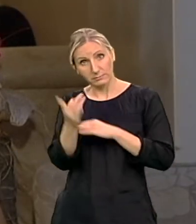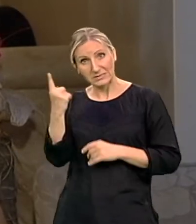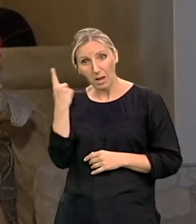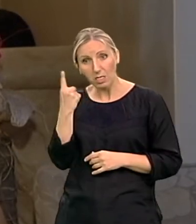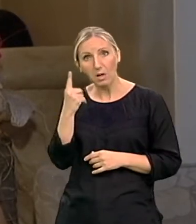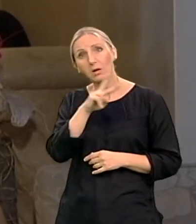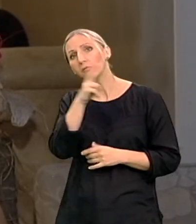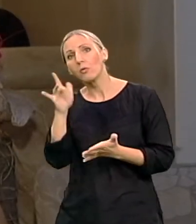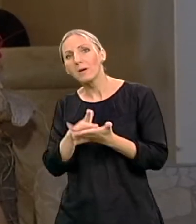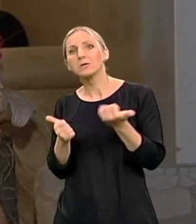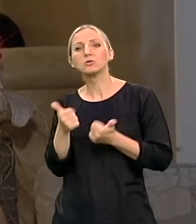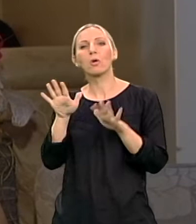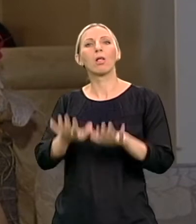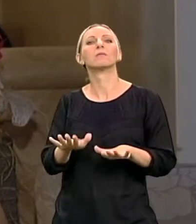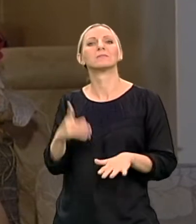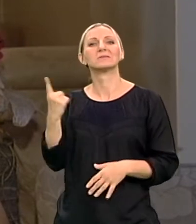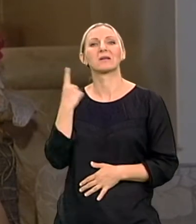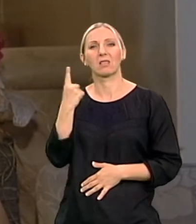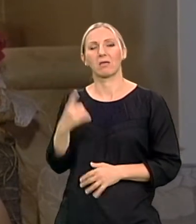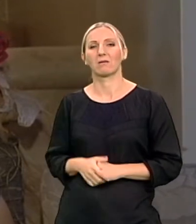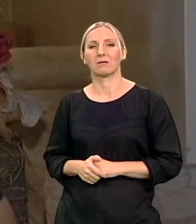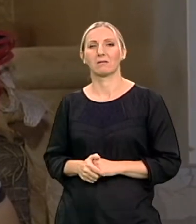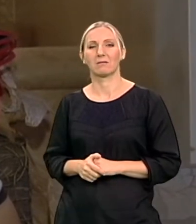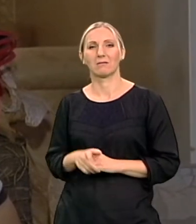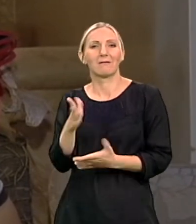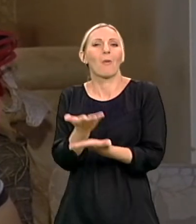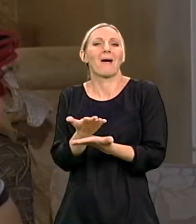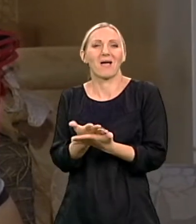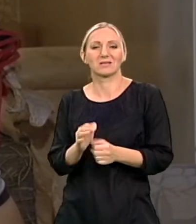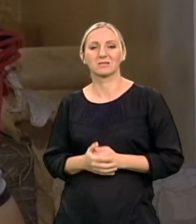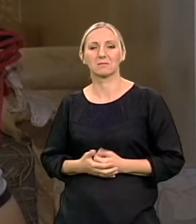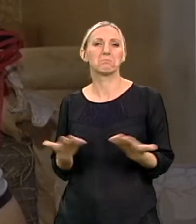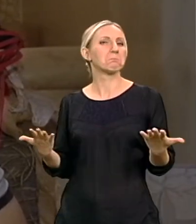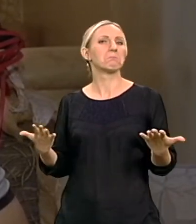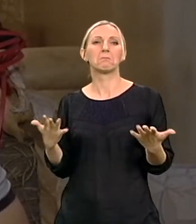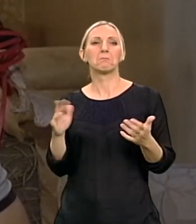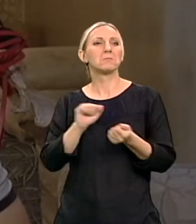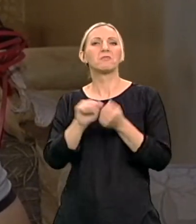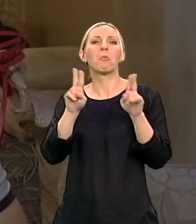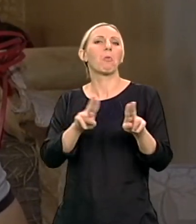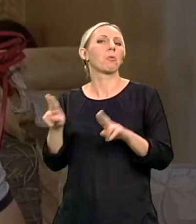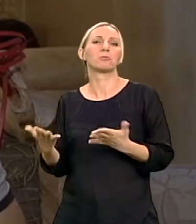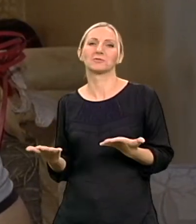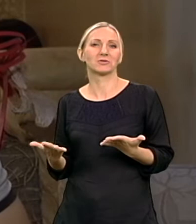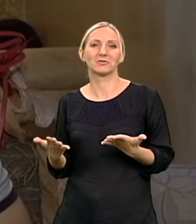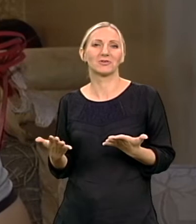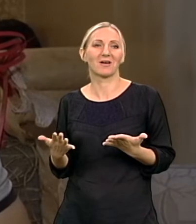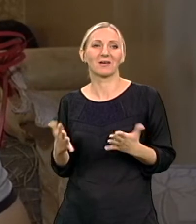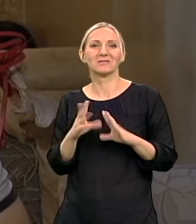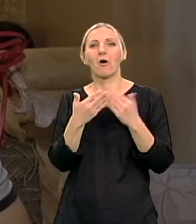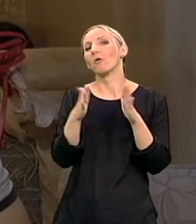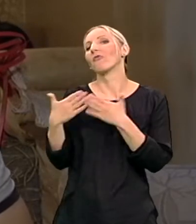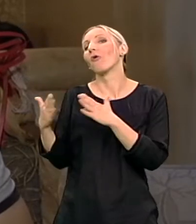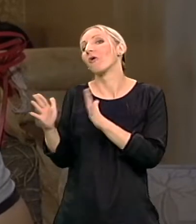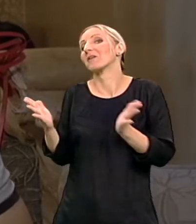Renjanina negdje? Ili vam je ovde nešto onako vaše baza praktično? Mi sve opcije držimo otvorene sad. Nikad se ne zna. Da imamo